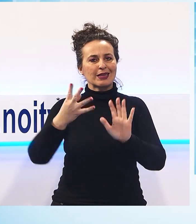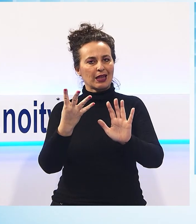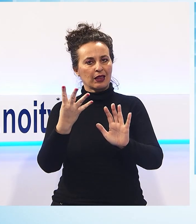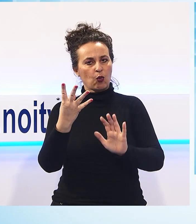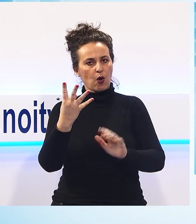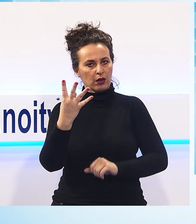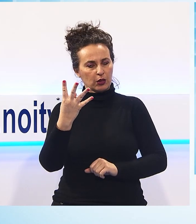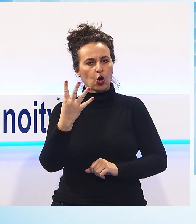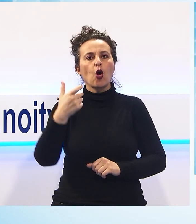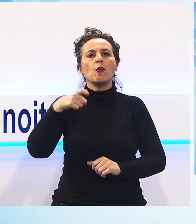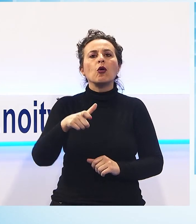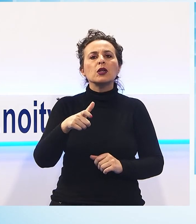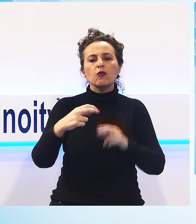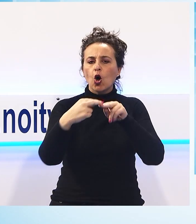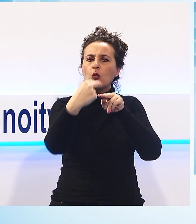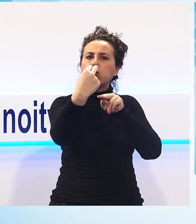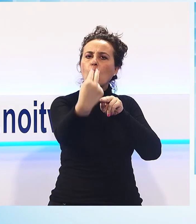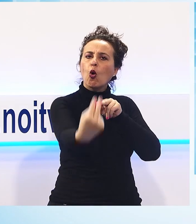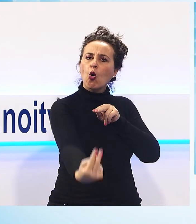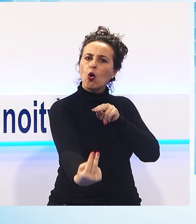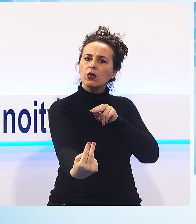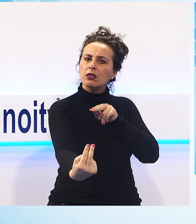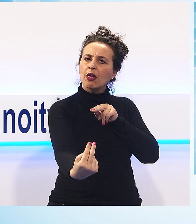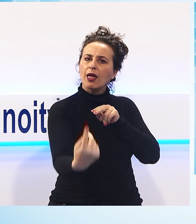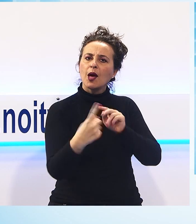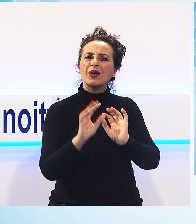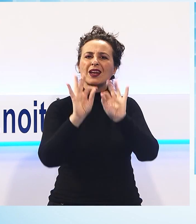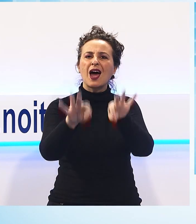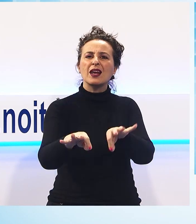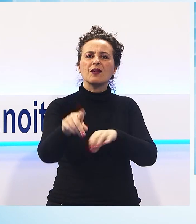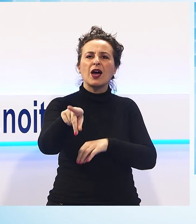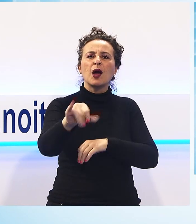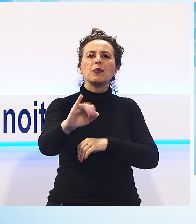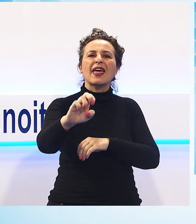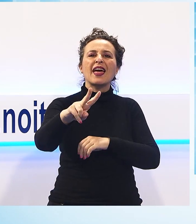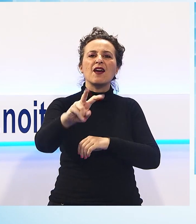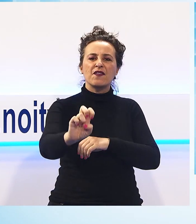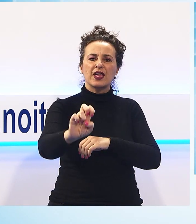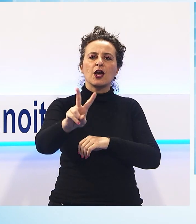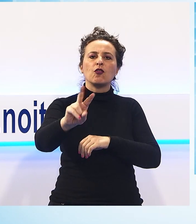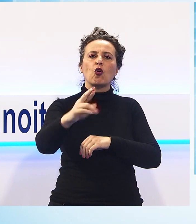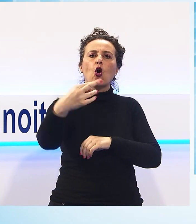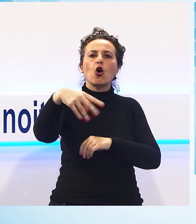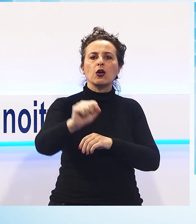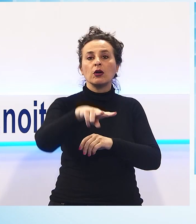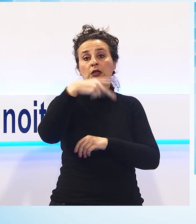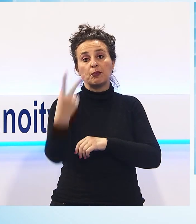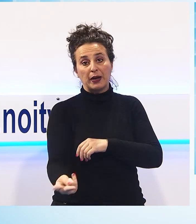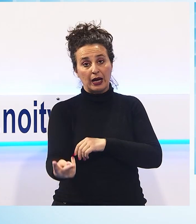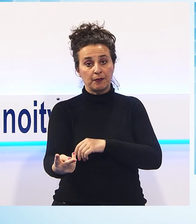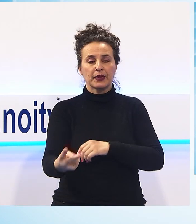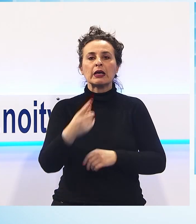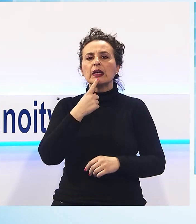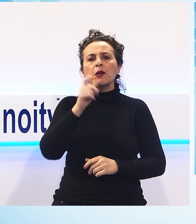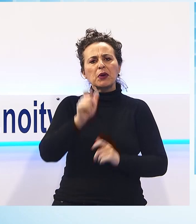dal ponte lungo la strada che conduce alla Pieve di Vorno. Ad accorgersi dell'accaduto alcuni passanti che sentendo i lamenti dell'anziano hanno allertato i